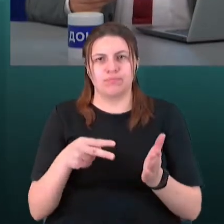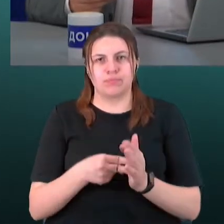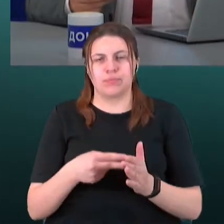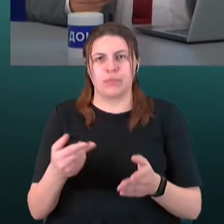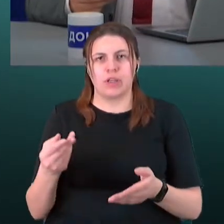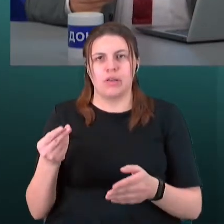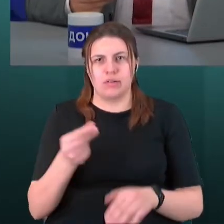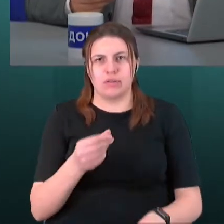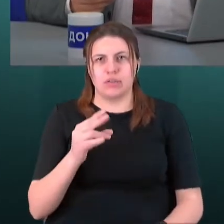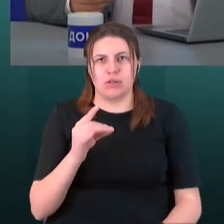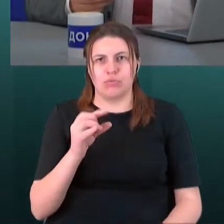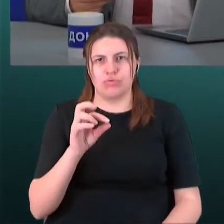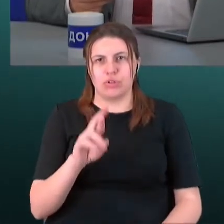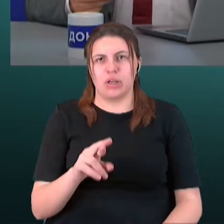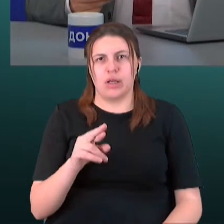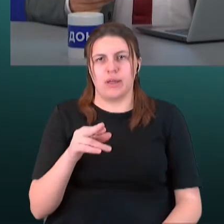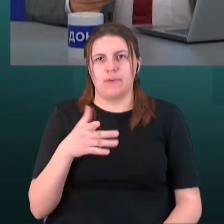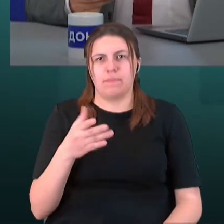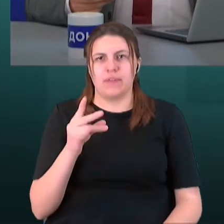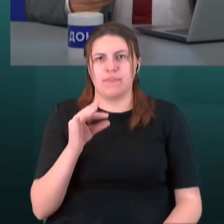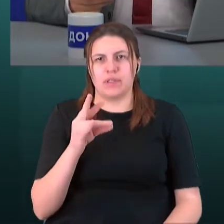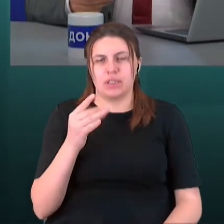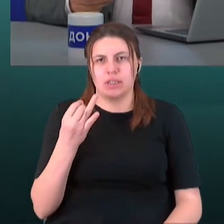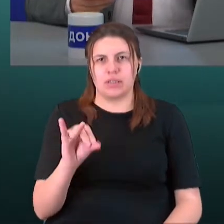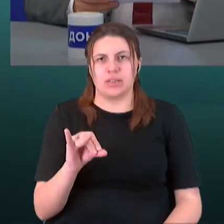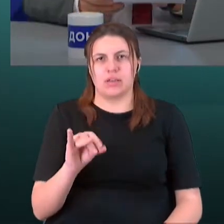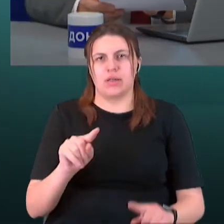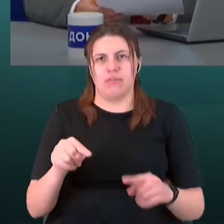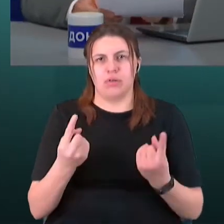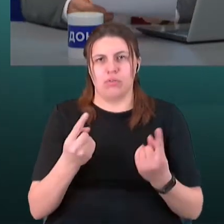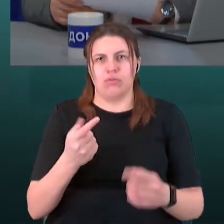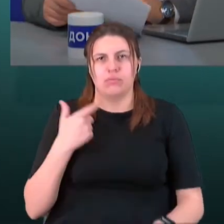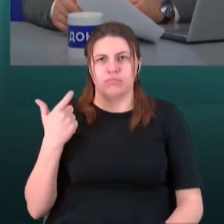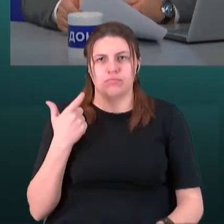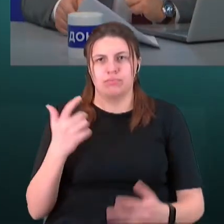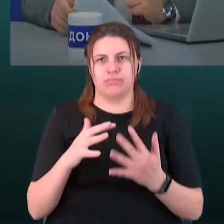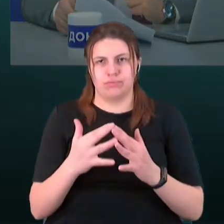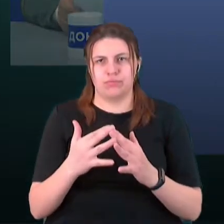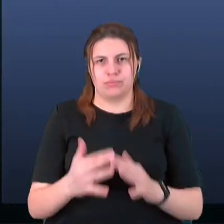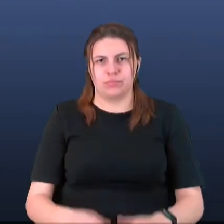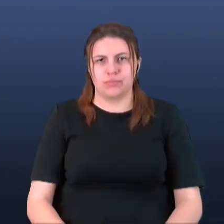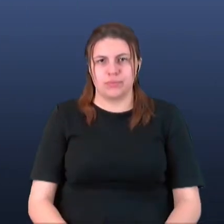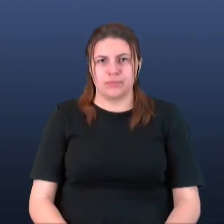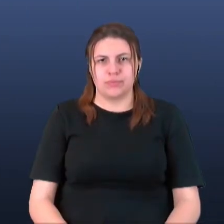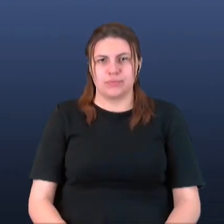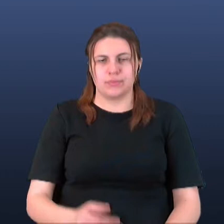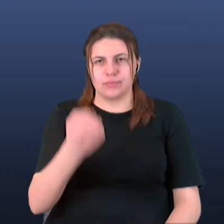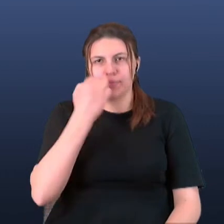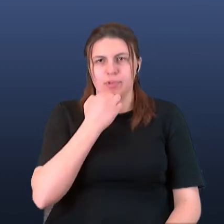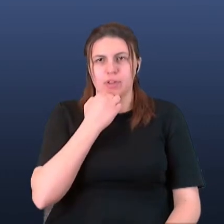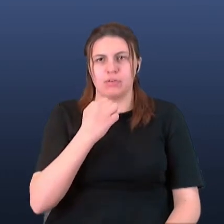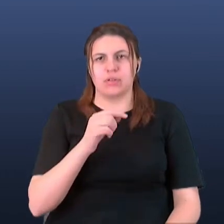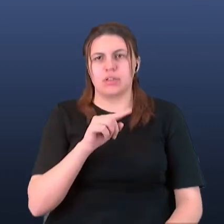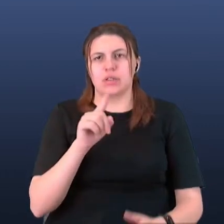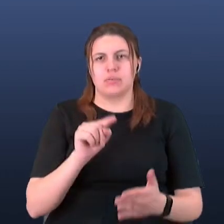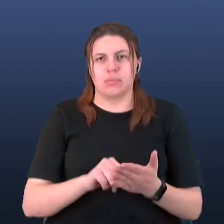сільського господарства. Про які саме проекти йде мова? Дякую за запитання. Я насамперед хотів би сказати, що